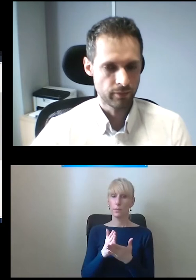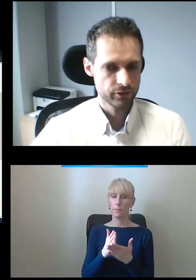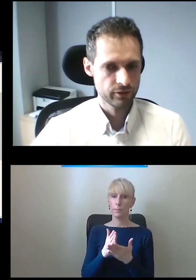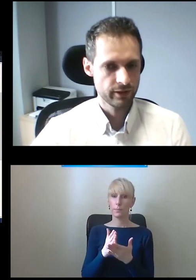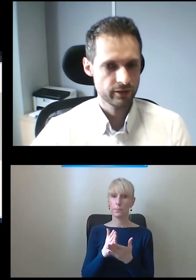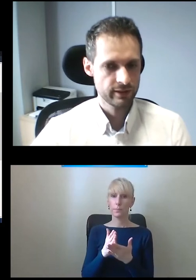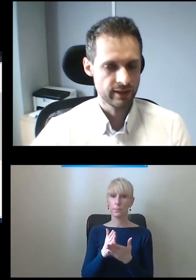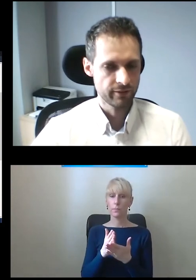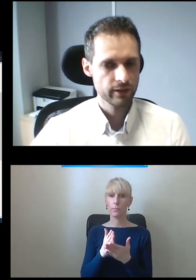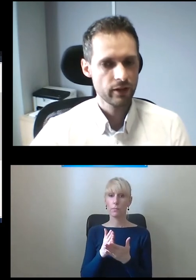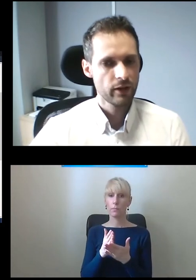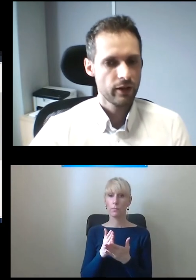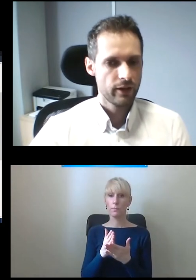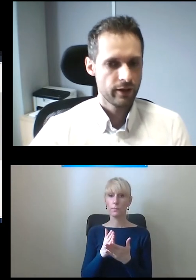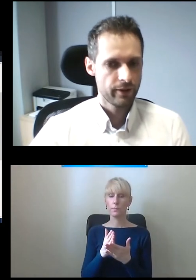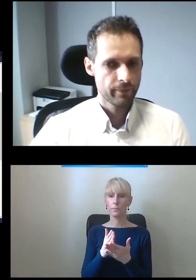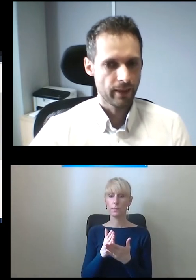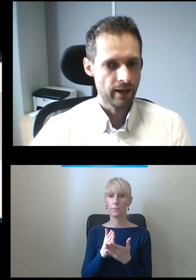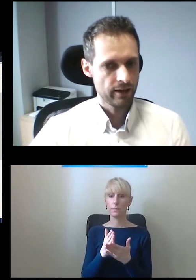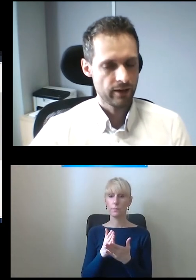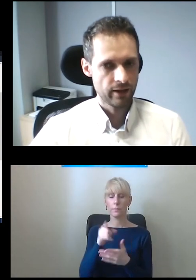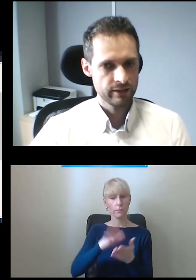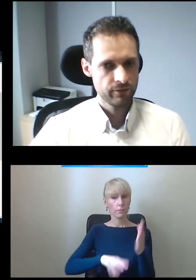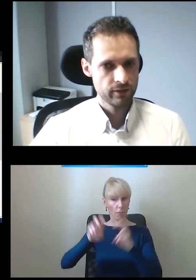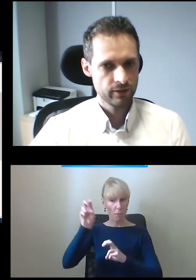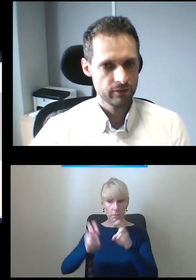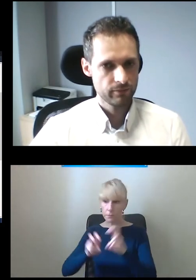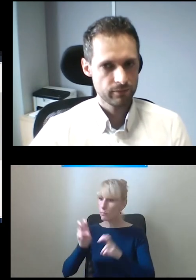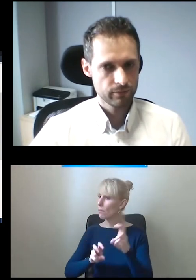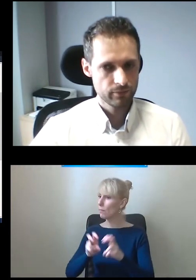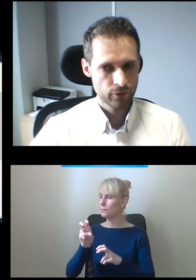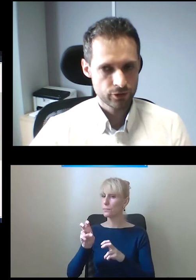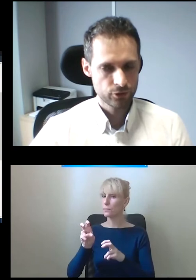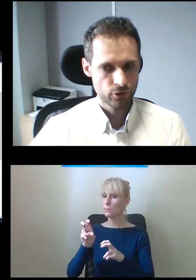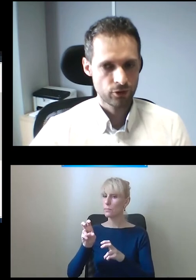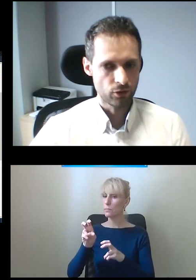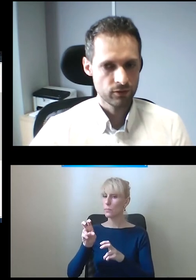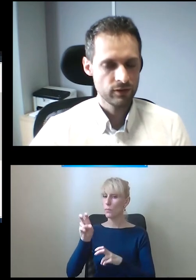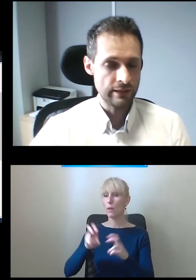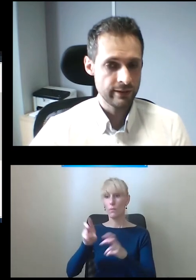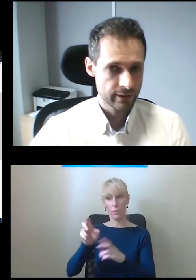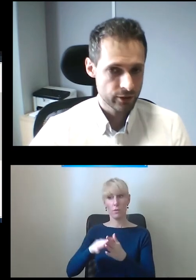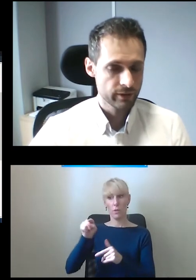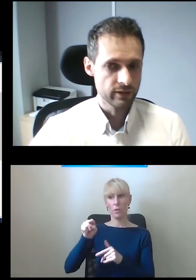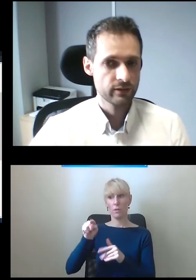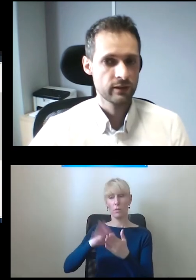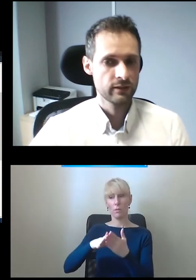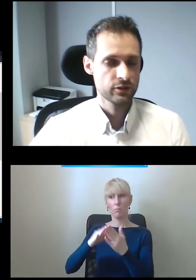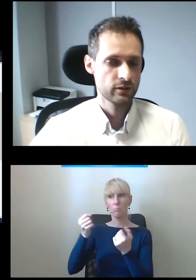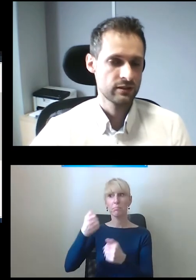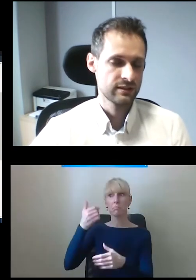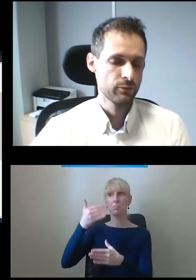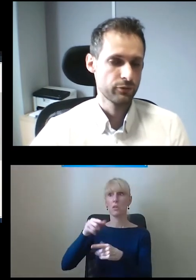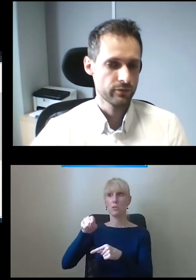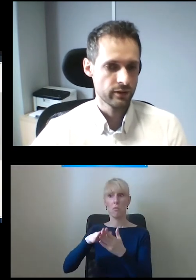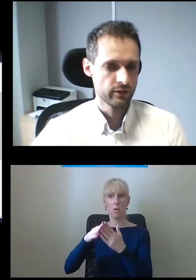marży, ich stawek. A te windy, no jeśli chodzi o te windy i renomę tych naszych